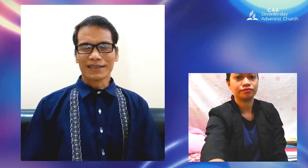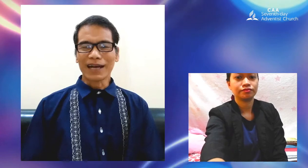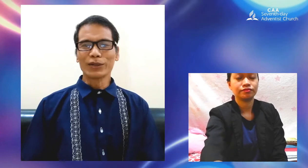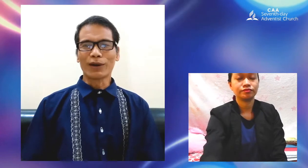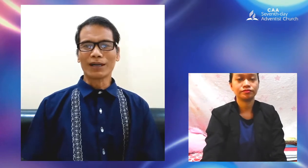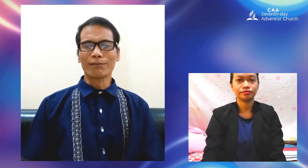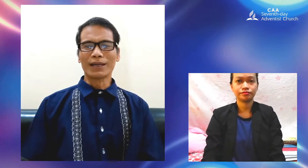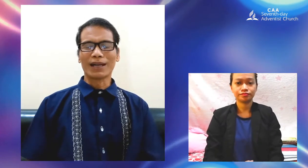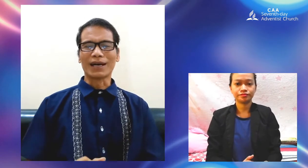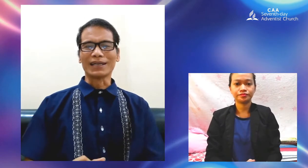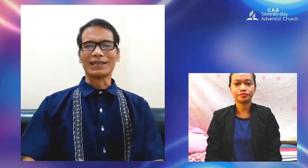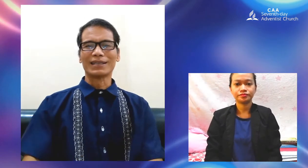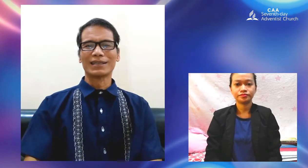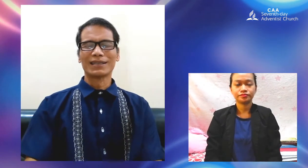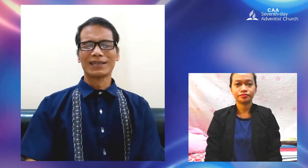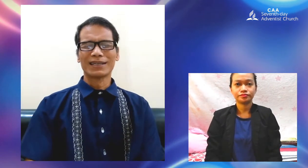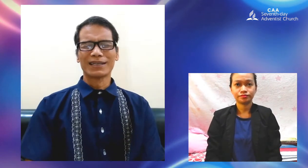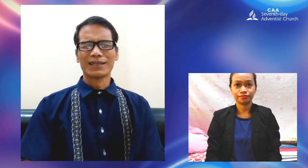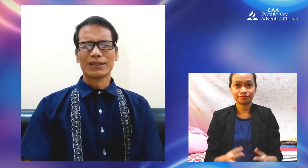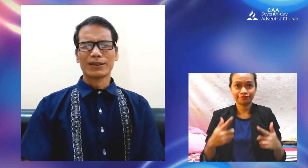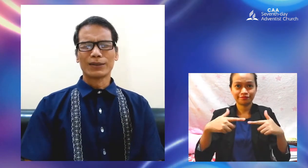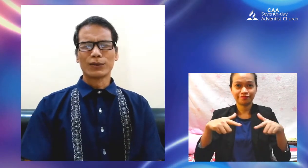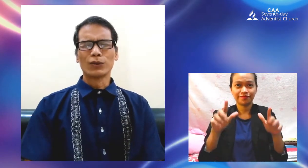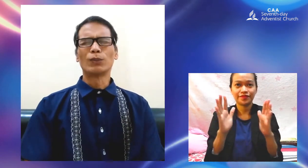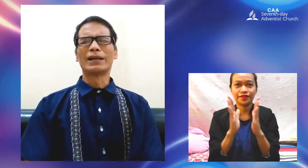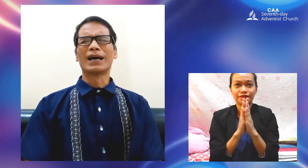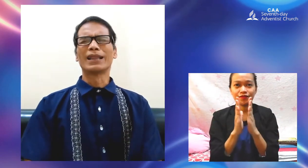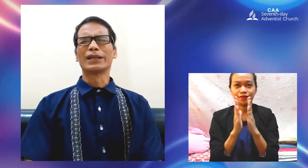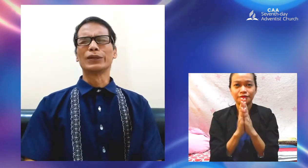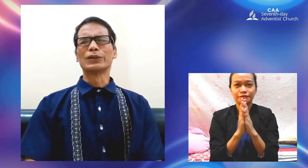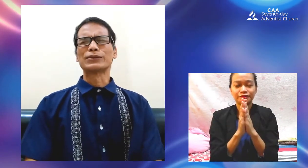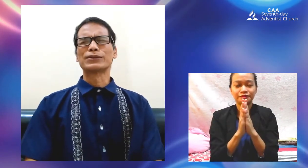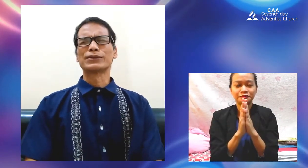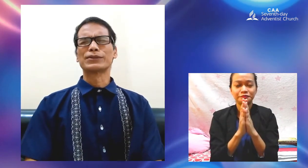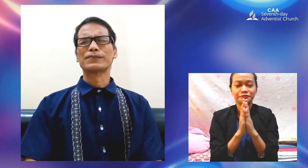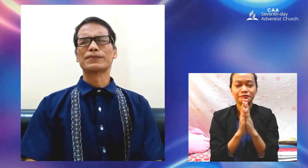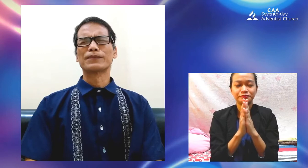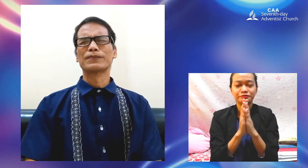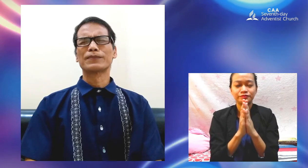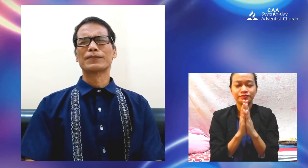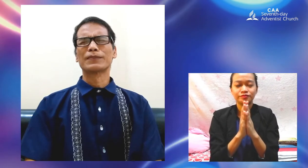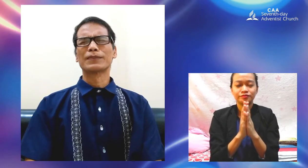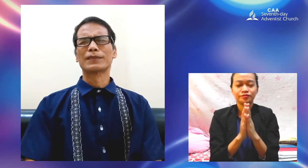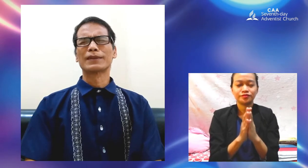Tayo ay manalangin, O Banal na Diyos.